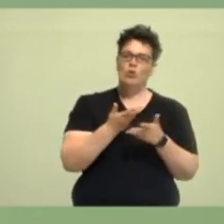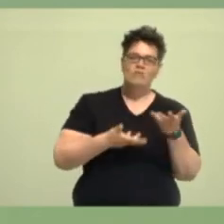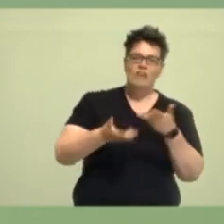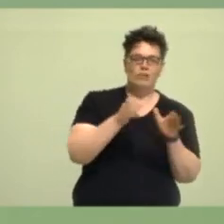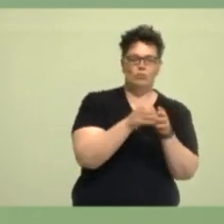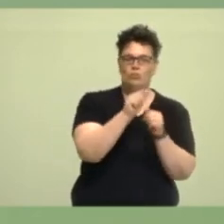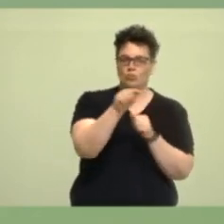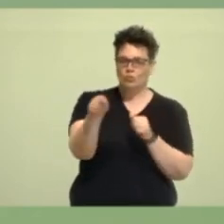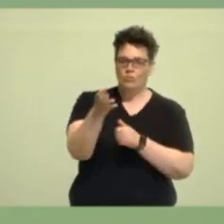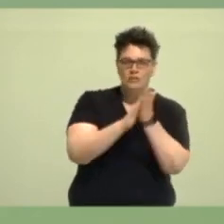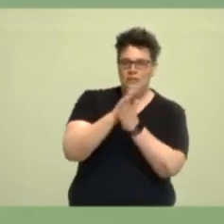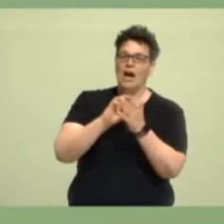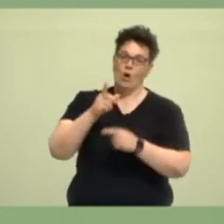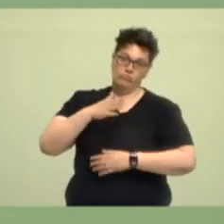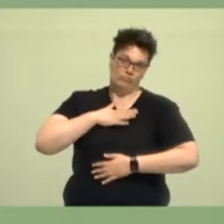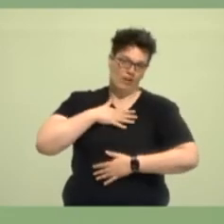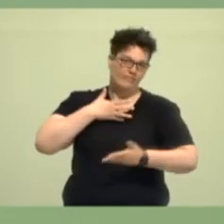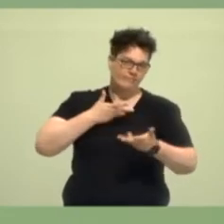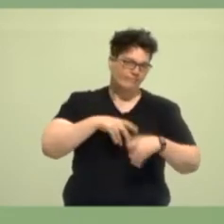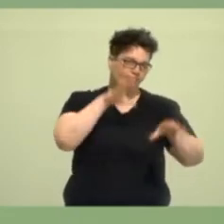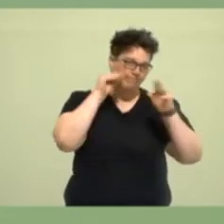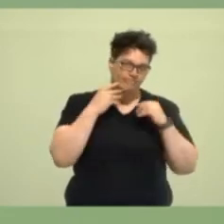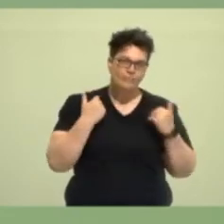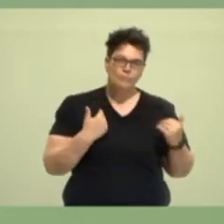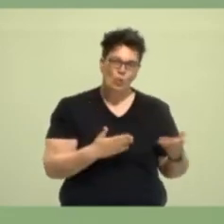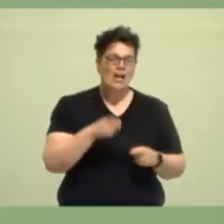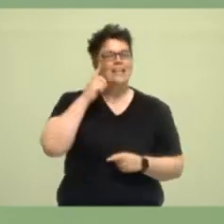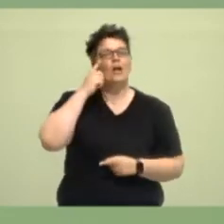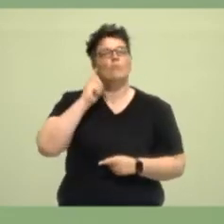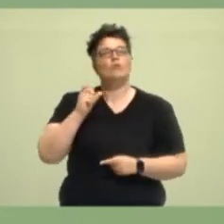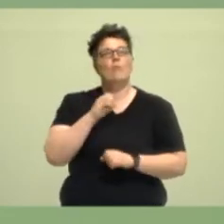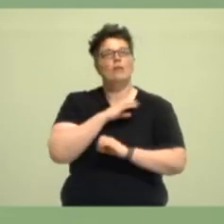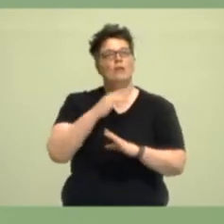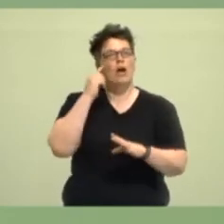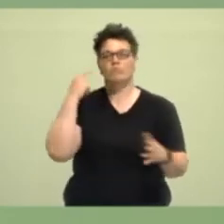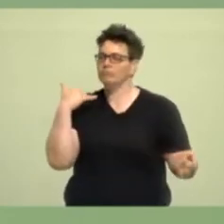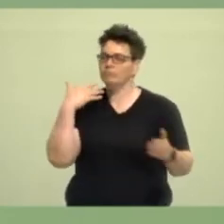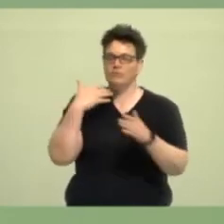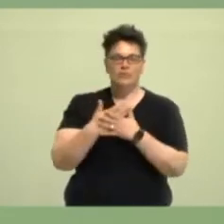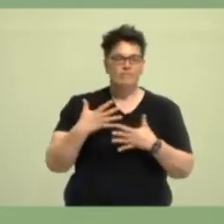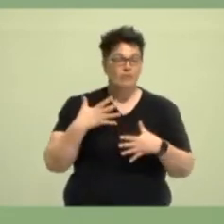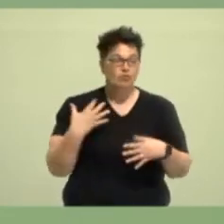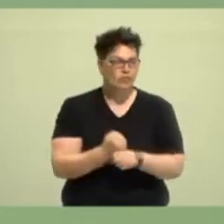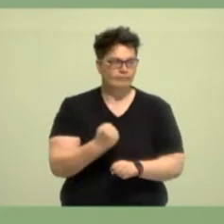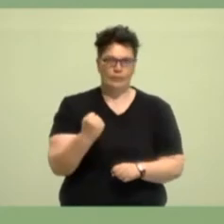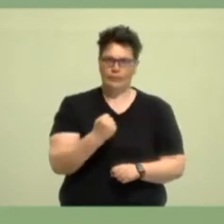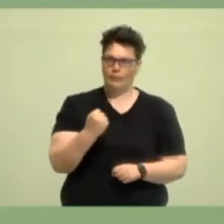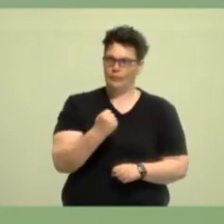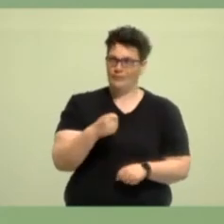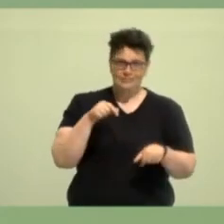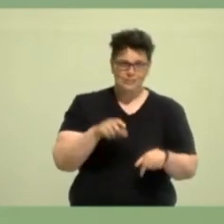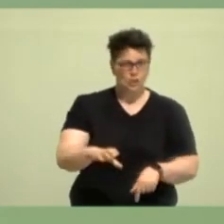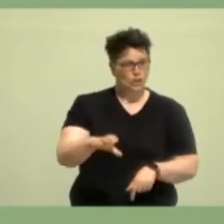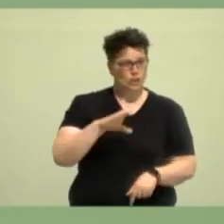Und ich glaube, wir müssen uns nochmal vergegenwärtigen, was wir alles erreicht haben. Welche herausragende Chance sich